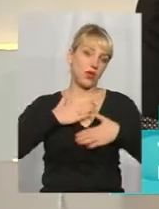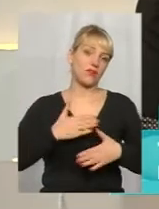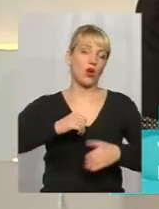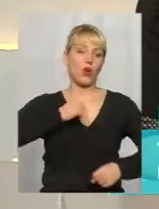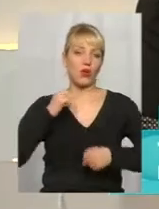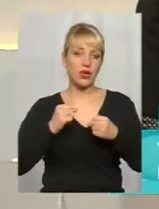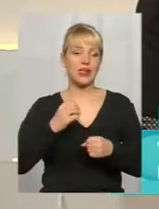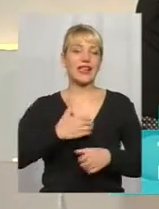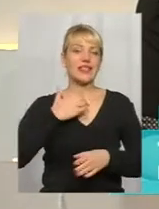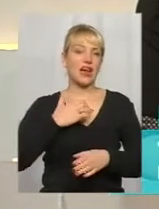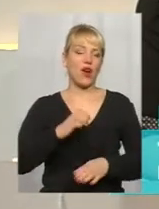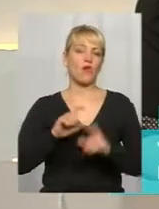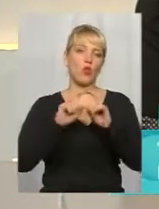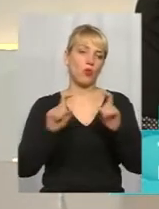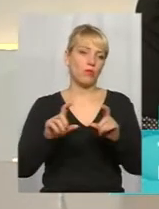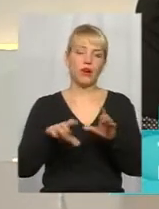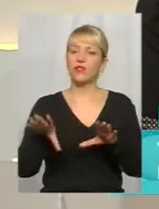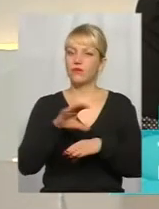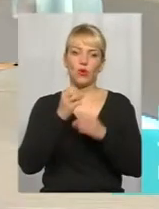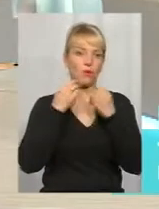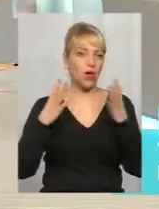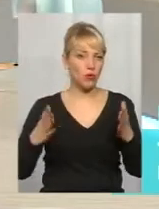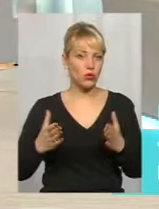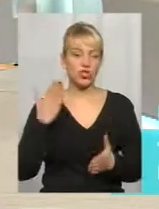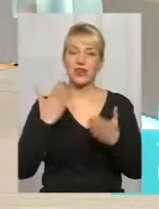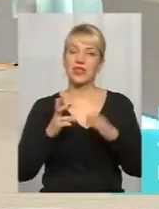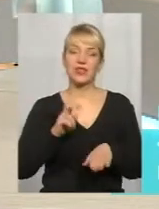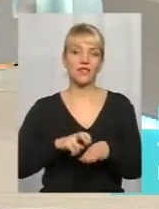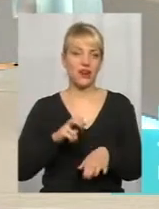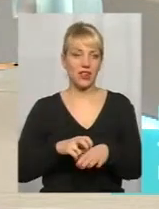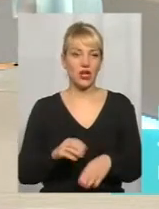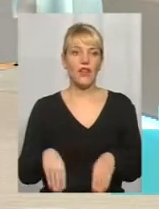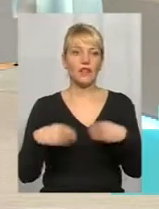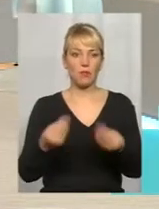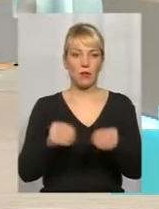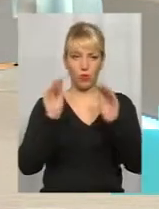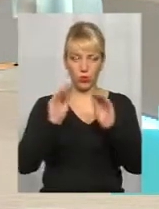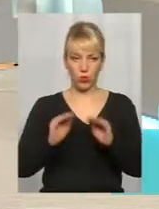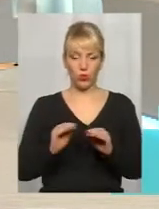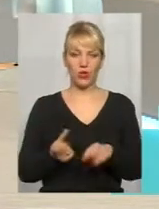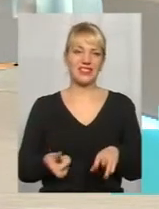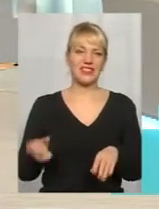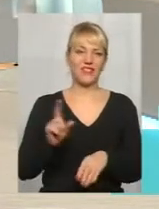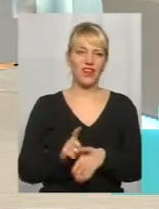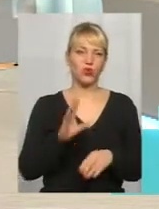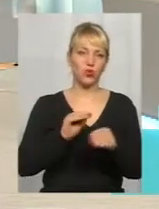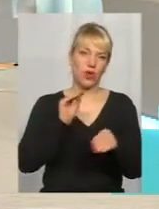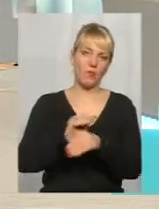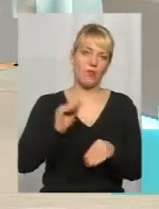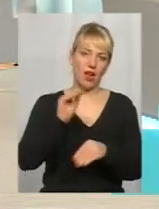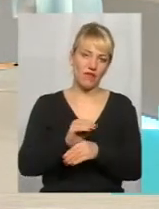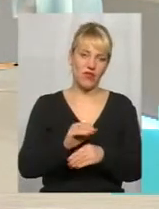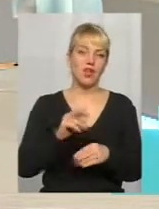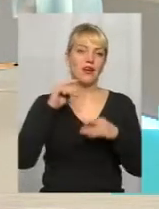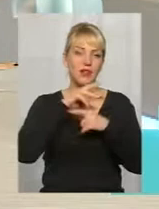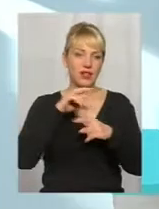страхову компанію, то, в принципі, все благополучно. Якщо врач назначив протокол, а сверху ще кучу всього, і не доказав